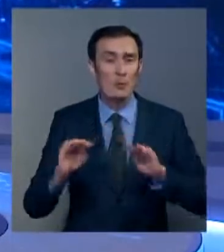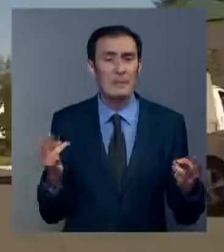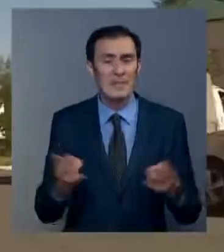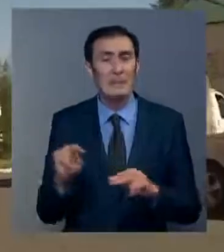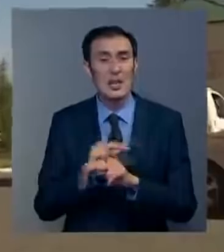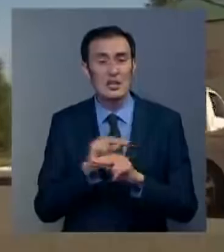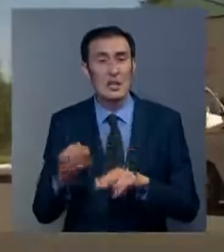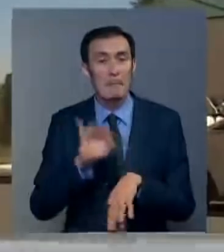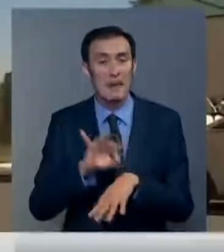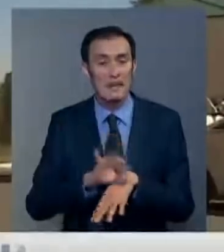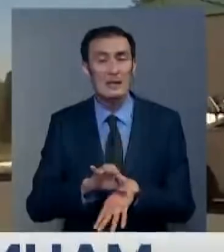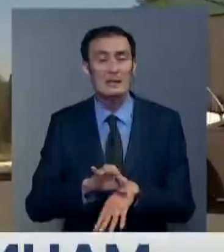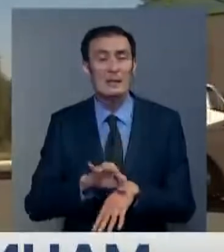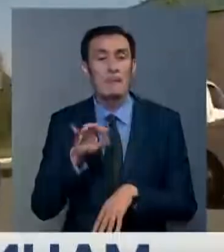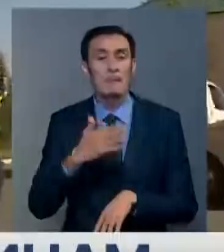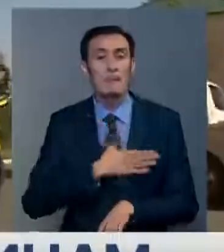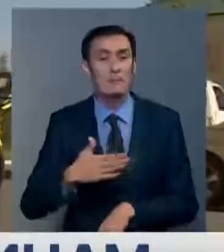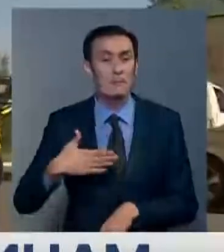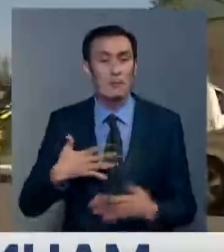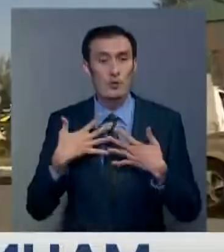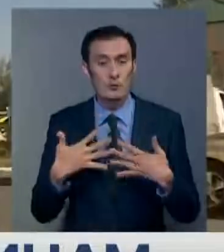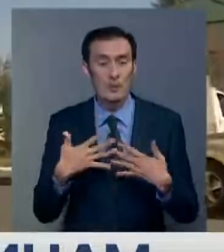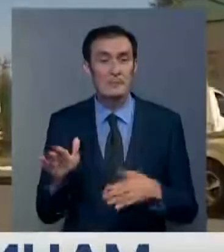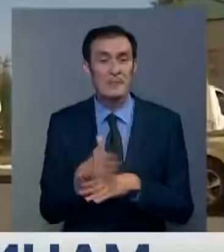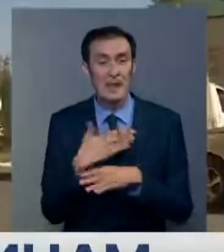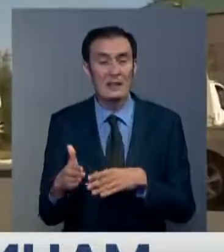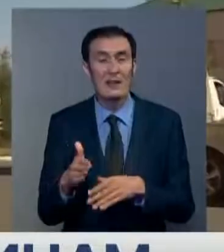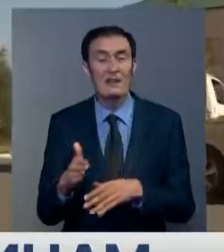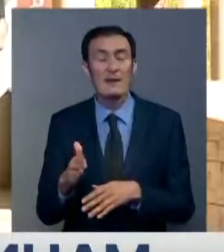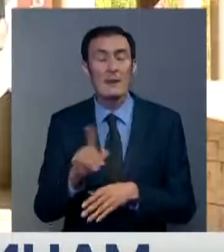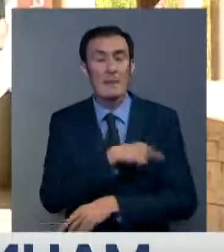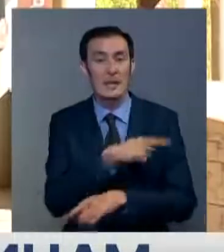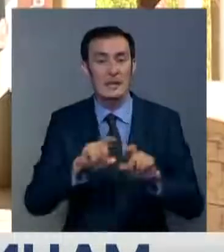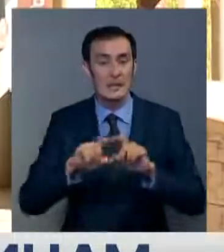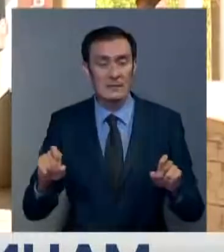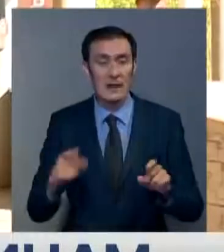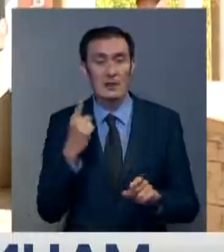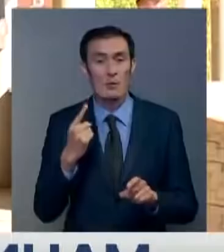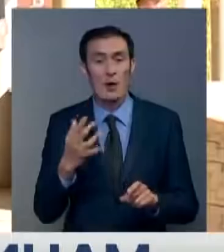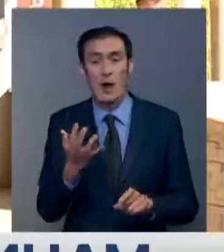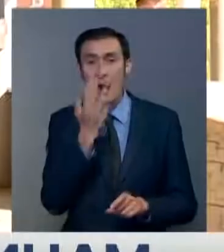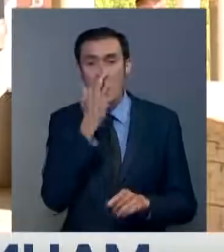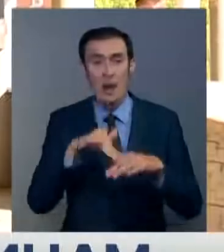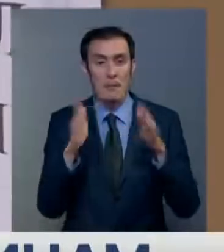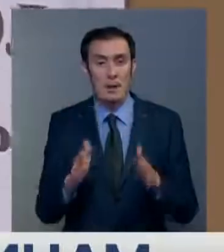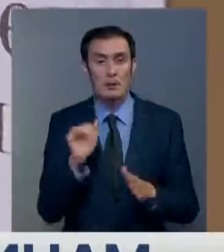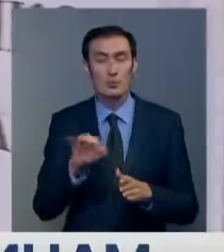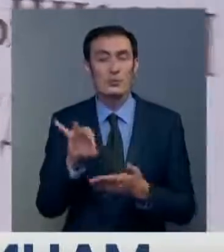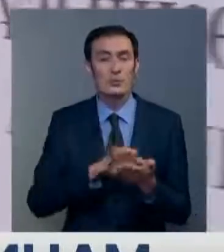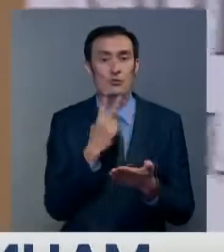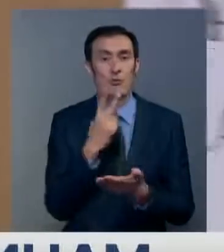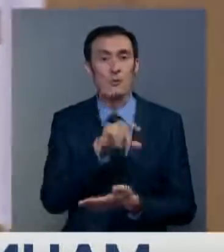необходимое для лечения больных с проблемами дыхательных путей, распределяют во все больницы региона. К одному аппарату могут подключаться сразу два